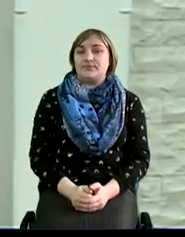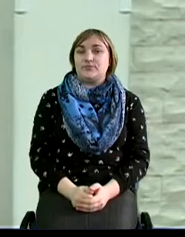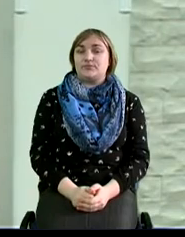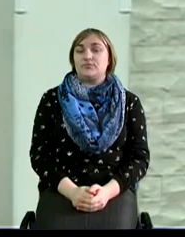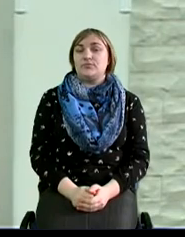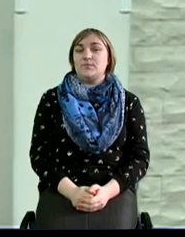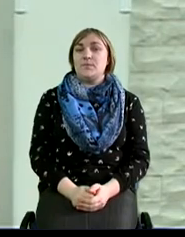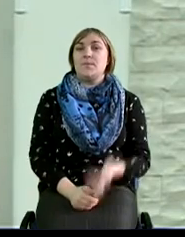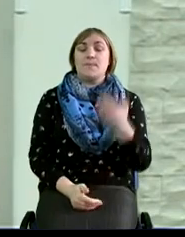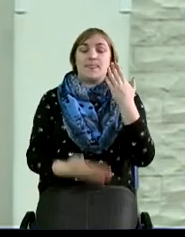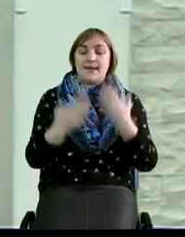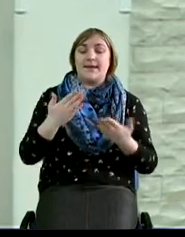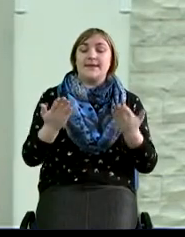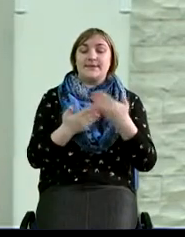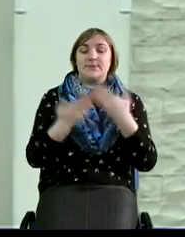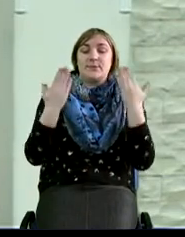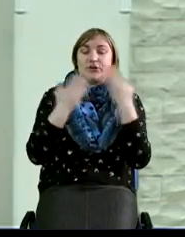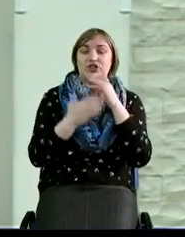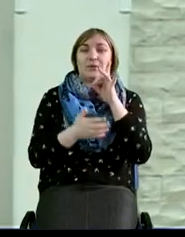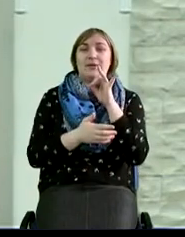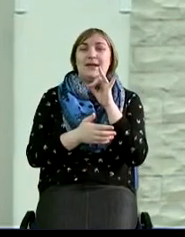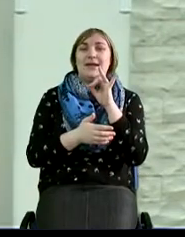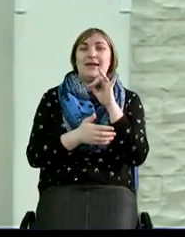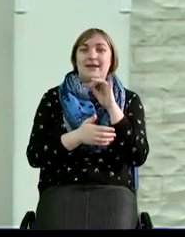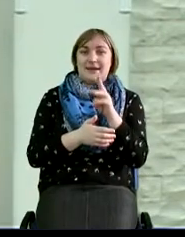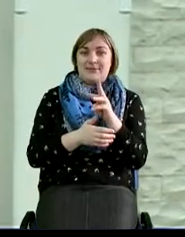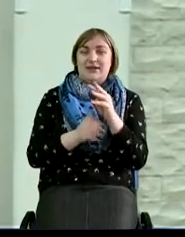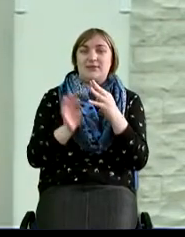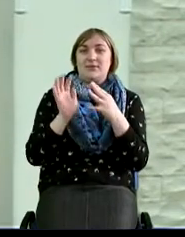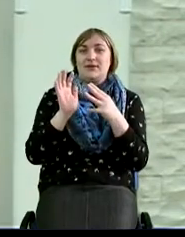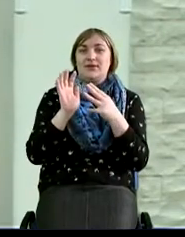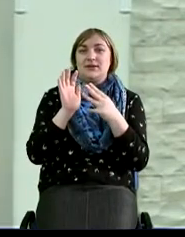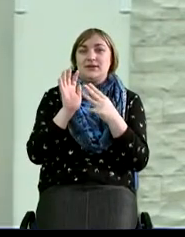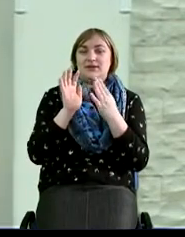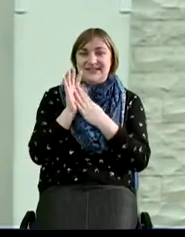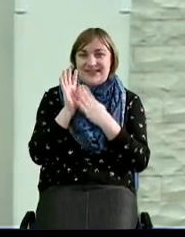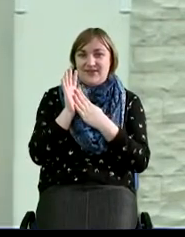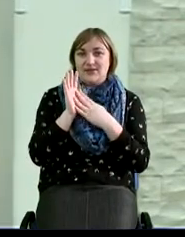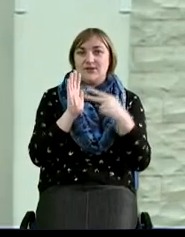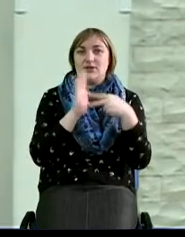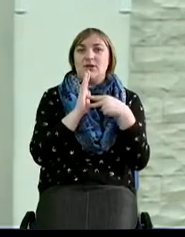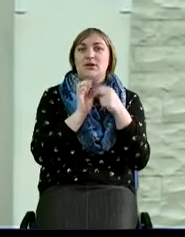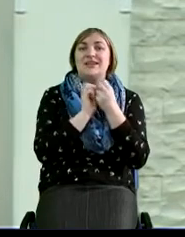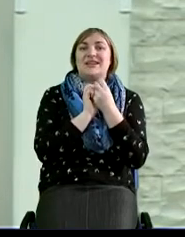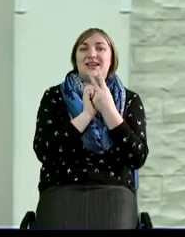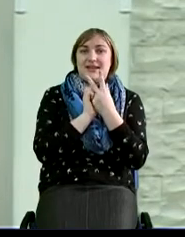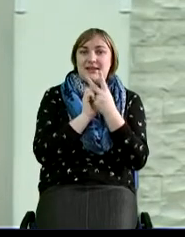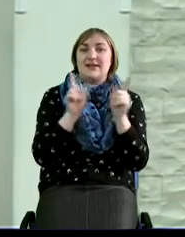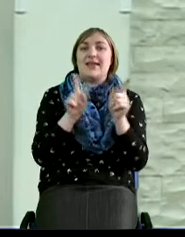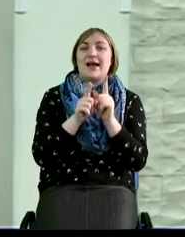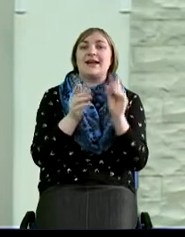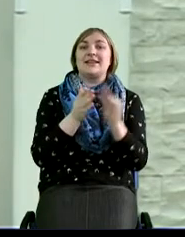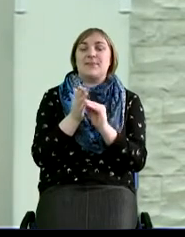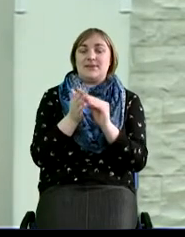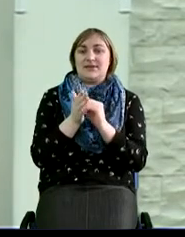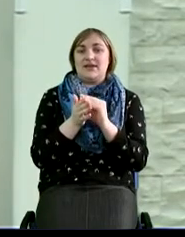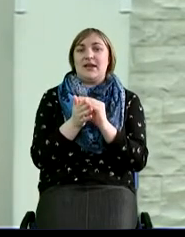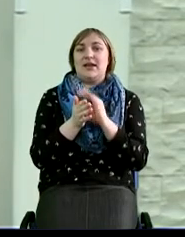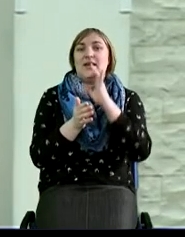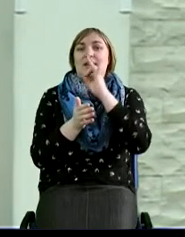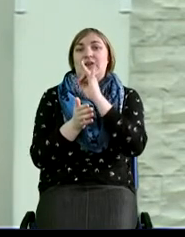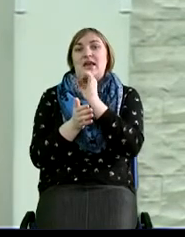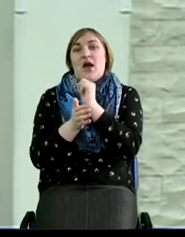И если мы прочитаем с вами Римлянам 9 главу 13 стих, там написано, как и написано, «Иакова я